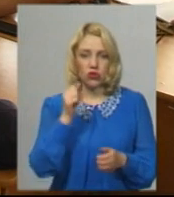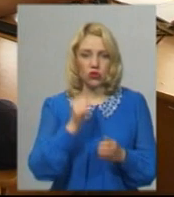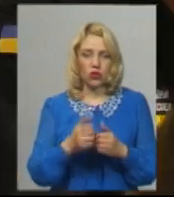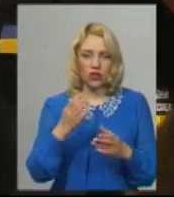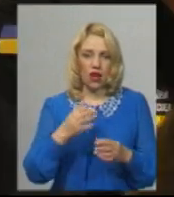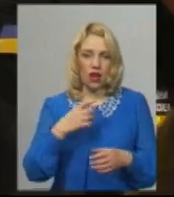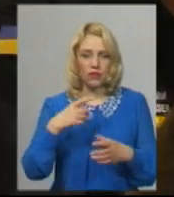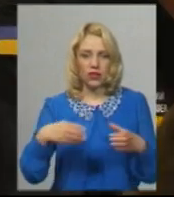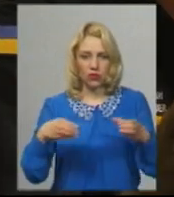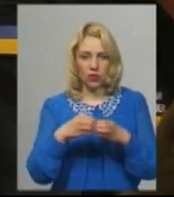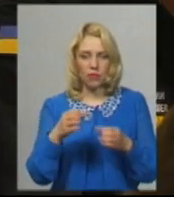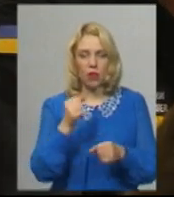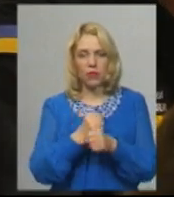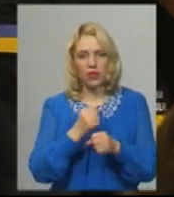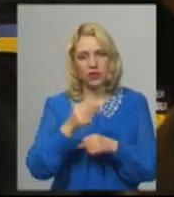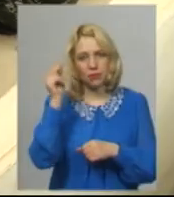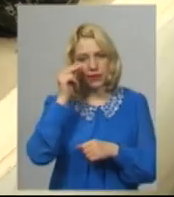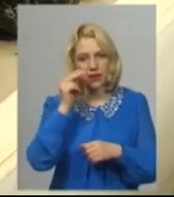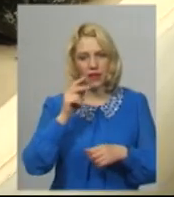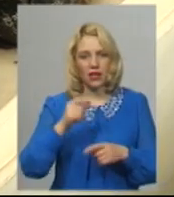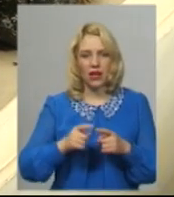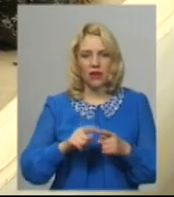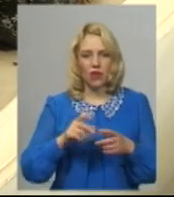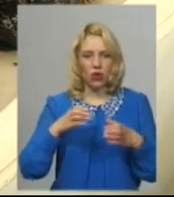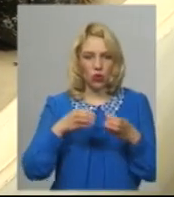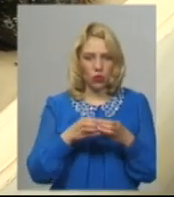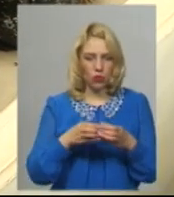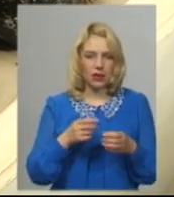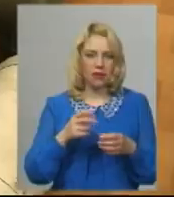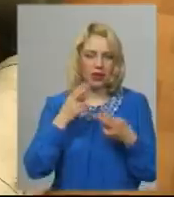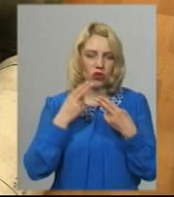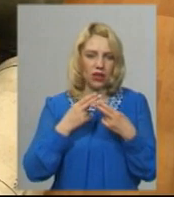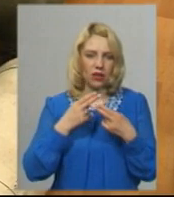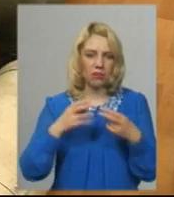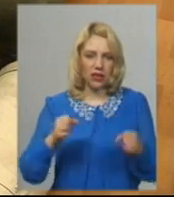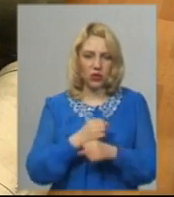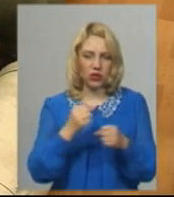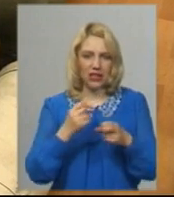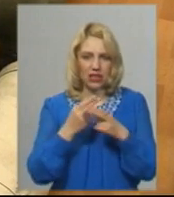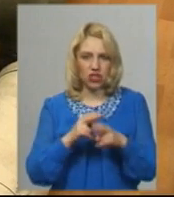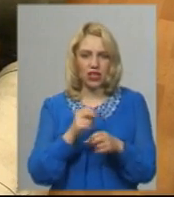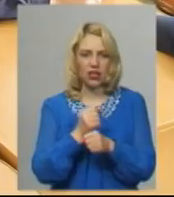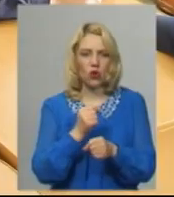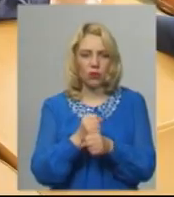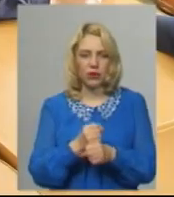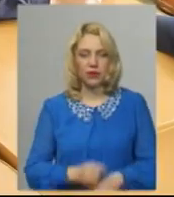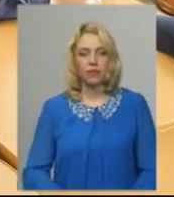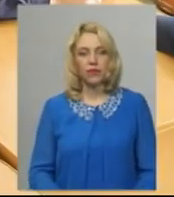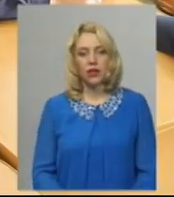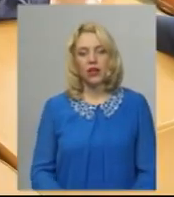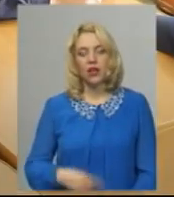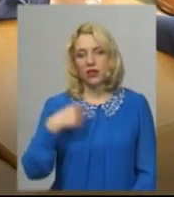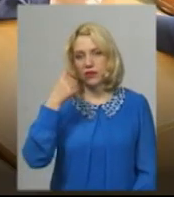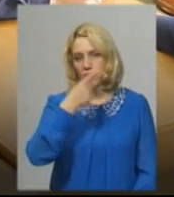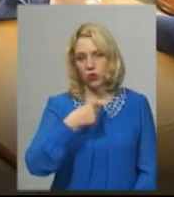склад відпрацьовує теоретичні навички у навчальному класі групі піротехнічних робіт, додає начальник відділення аварійно-рятувального загону Олексій Шульга. Індивідуальний